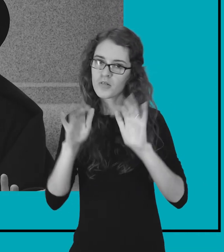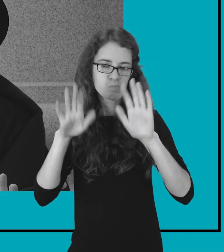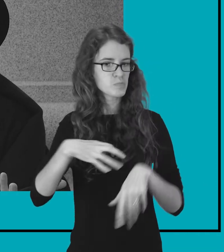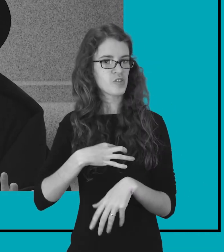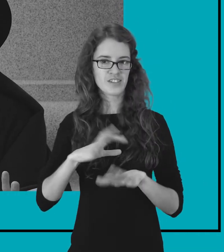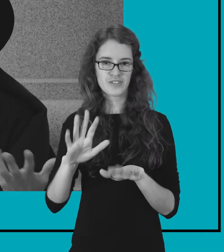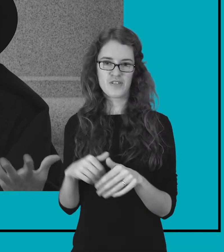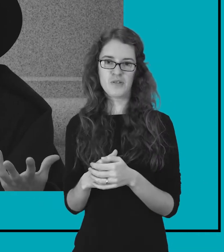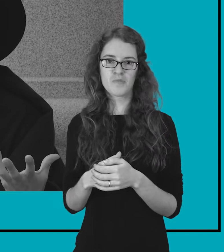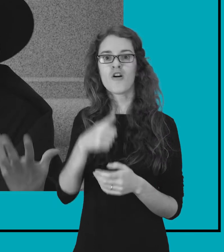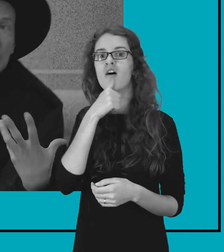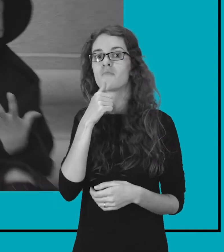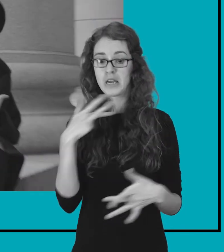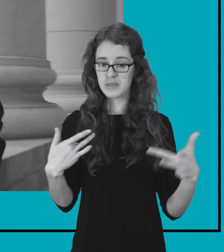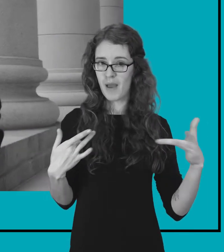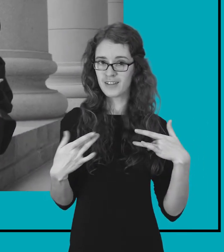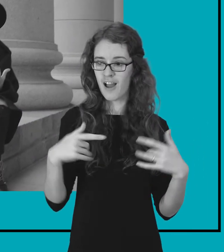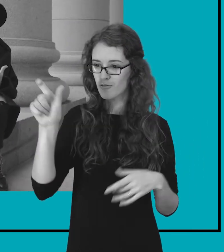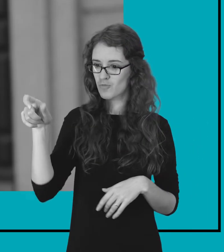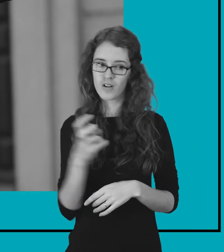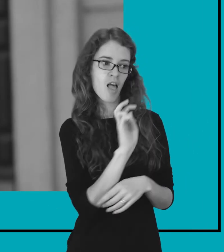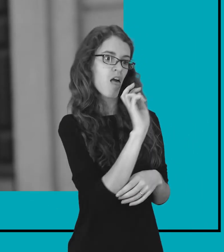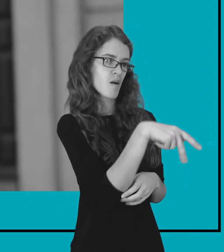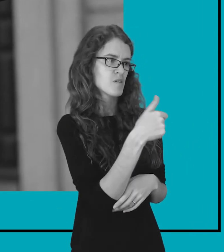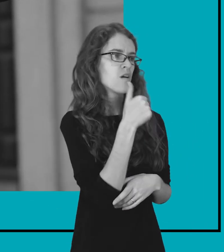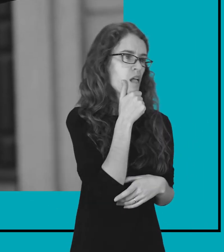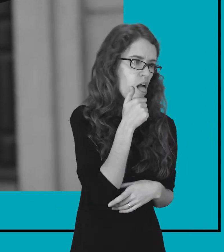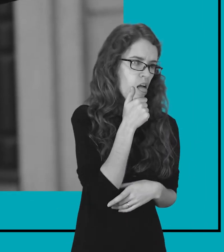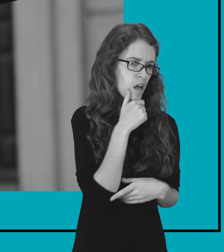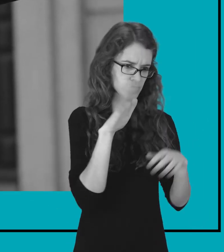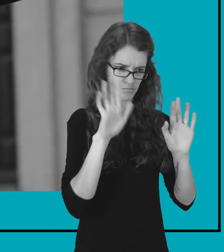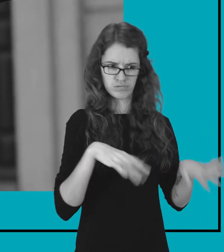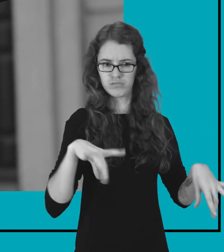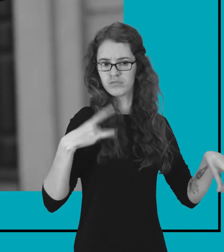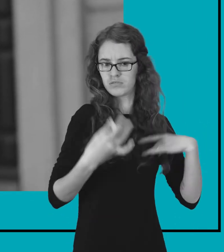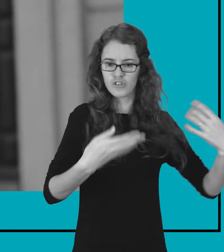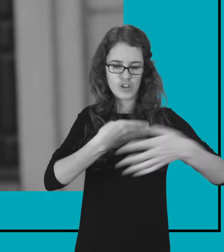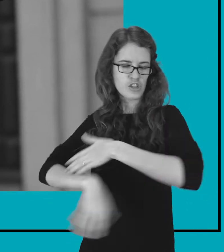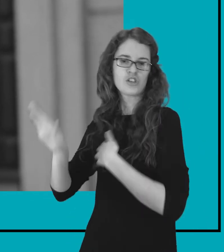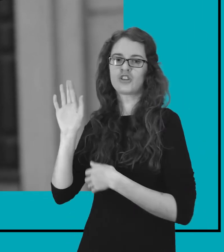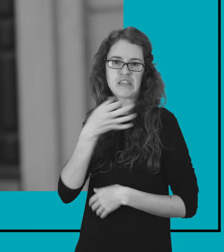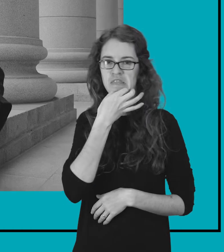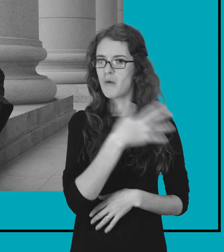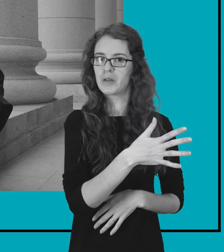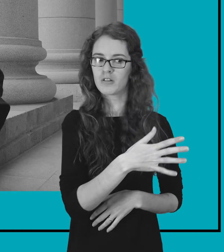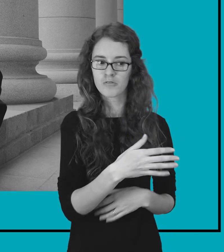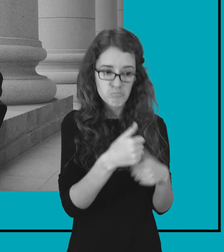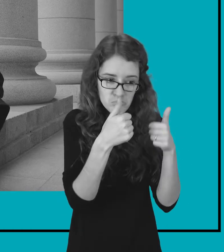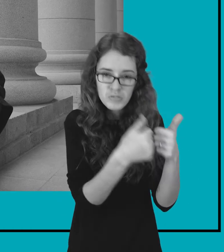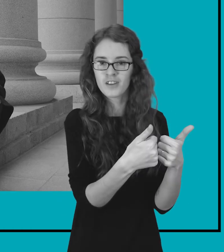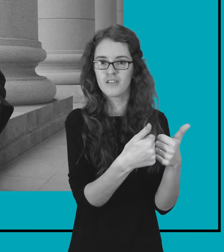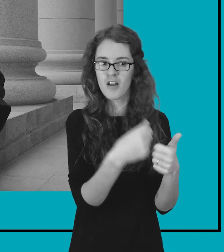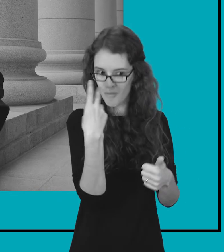pavyzdžiui. Teatras gali, žmonės būna kartais atsistoja ir išėina, nes negali pakest kažkokį tai dalykų. Ir tai irgi yra gerai,